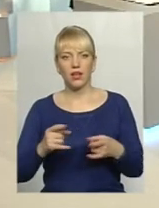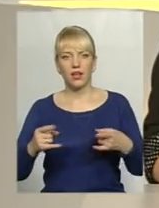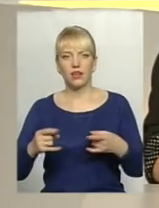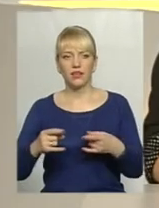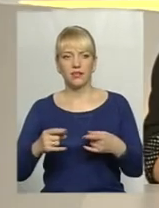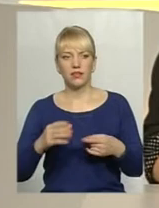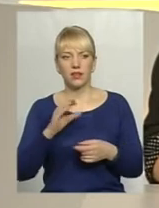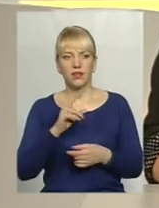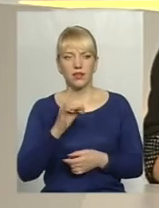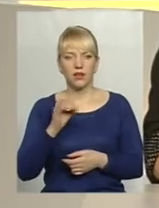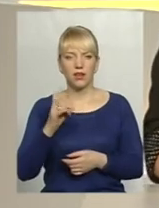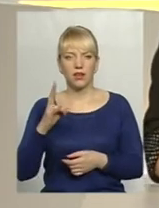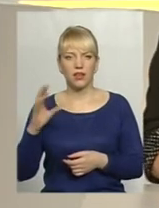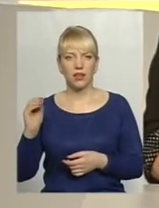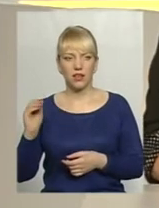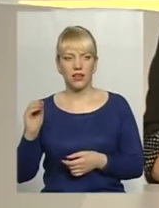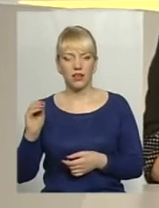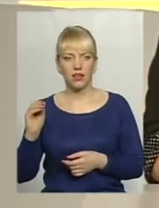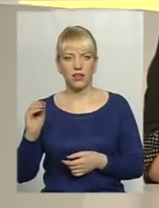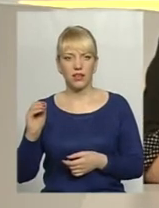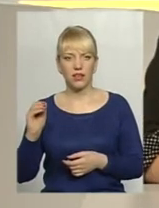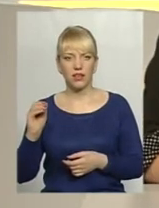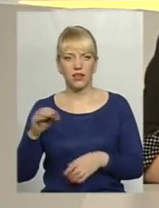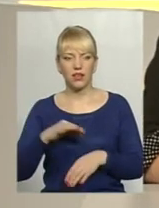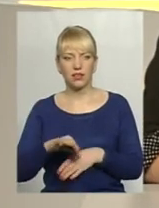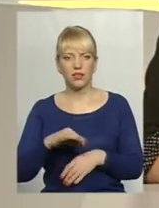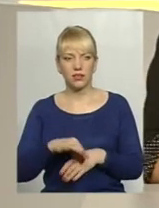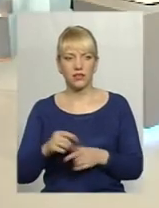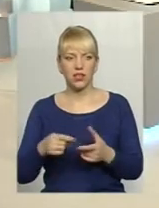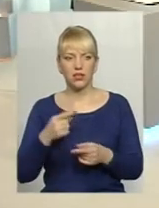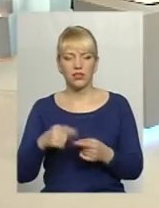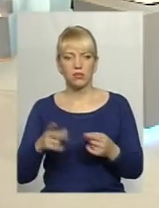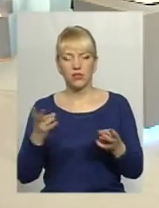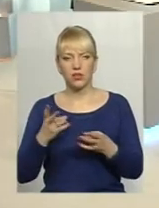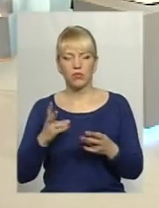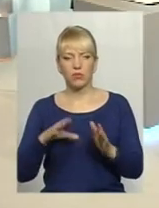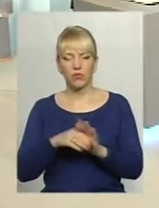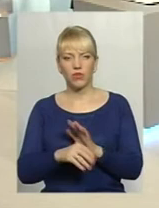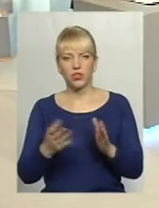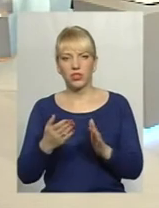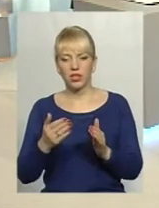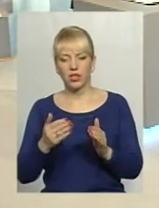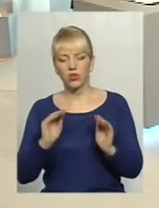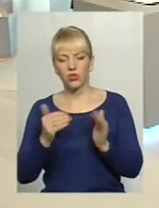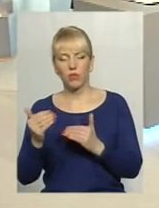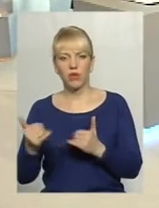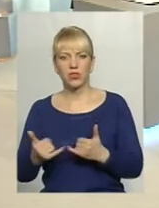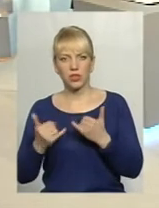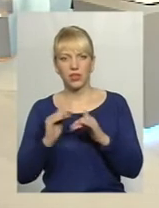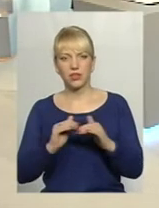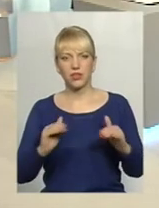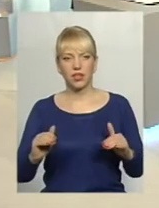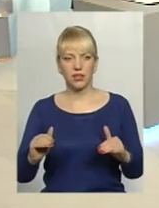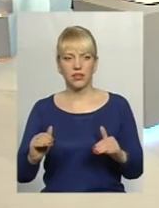насильства. Є в нас таке. Чи потрібно запровадження якихось певних обмежень для дітей?